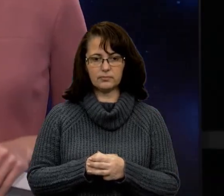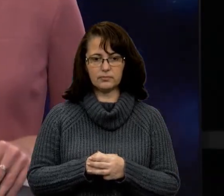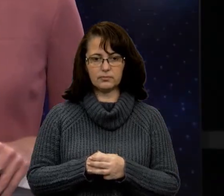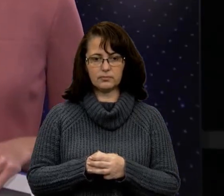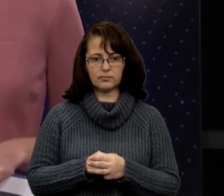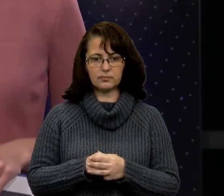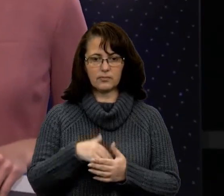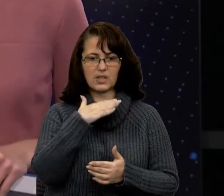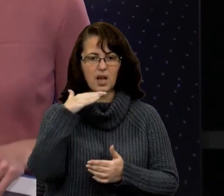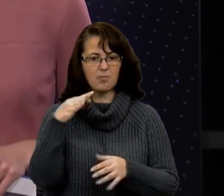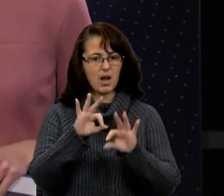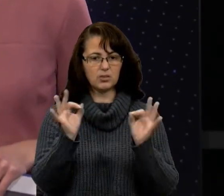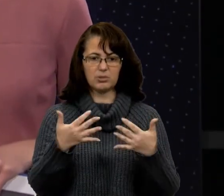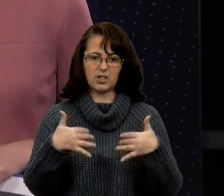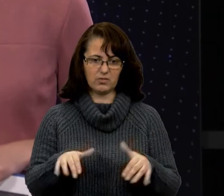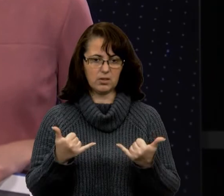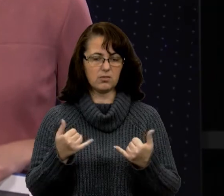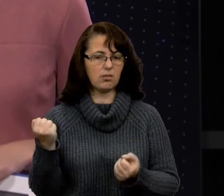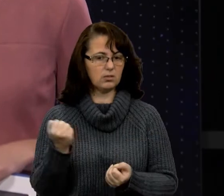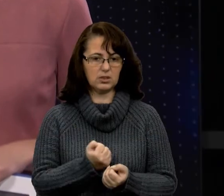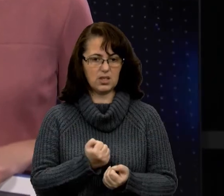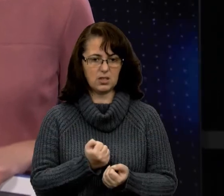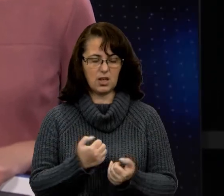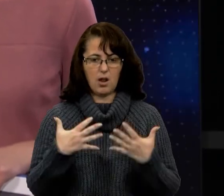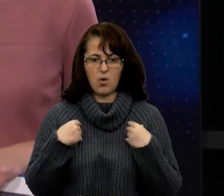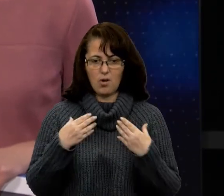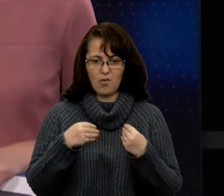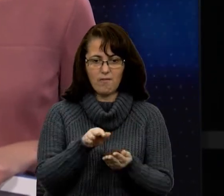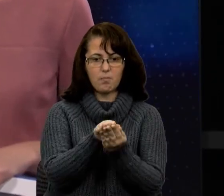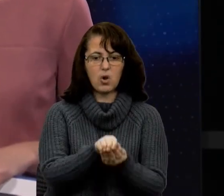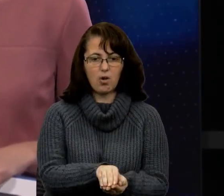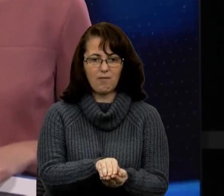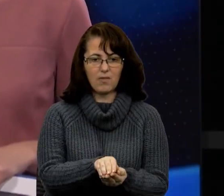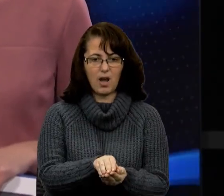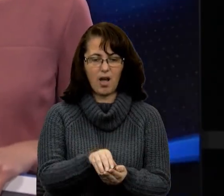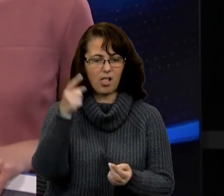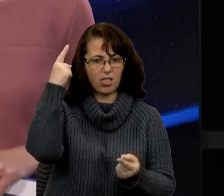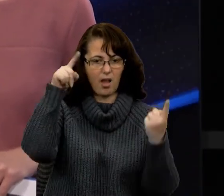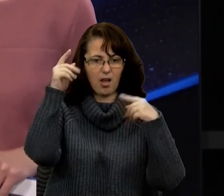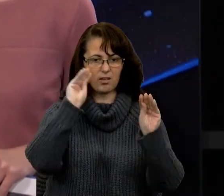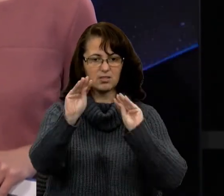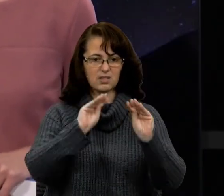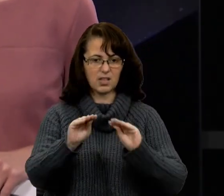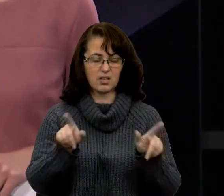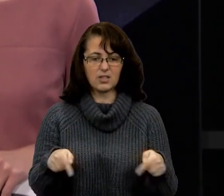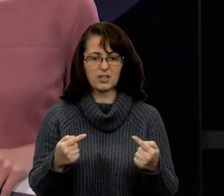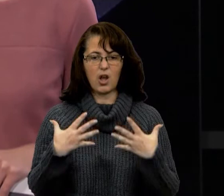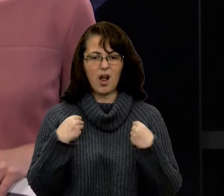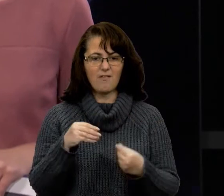Забагато мистецьких втрат цього тижня у Львові поховали дизайнера і засновника